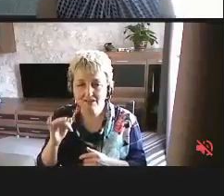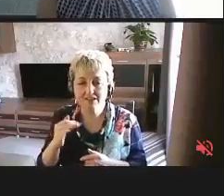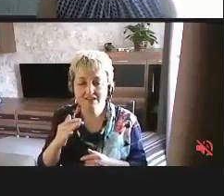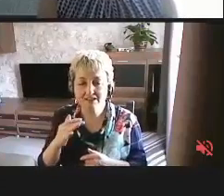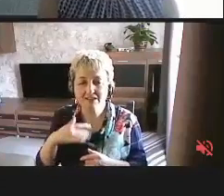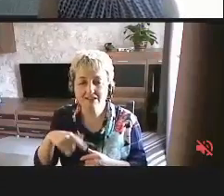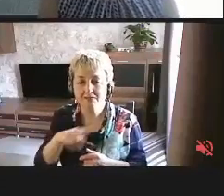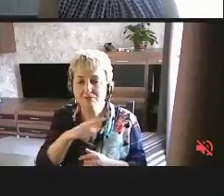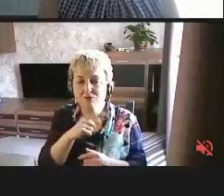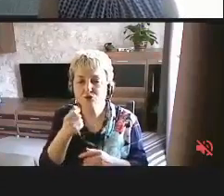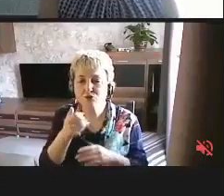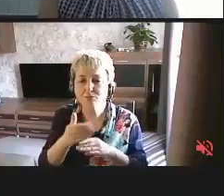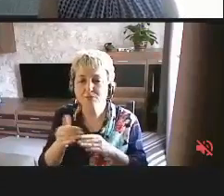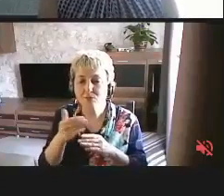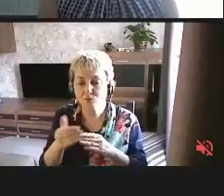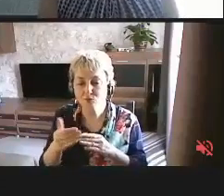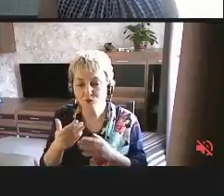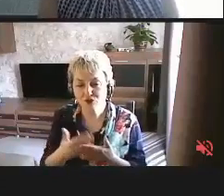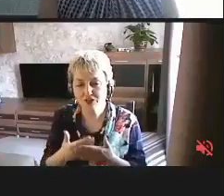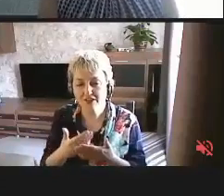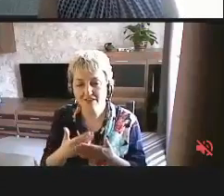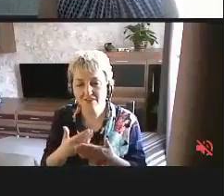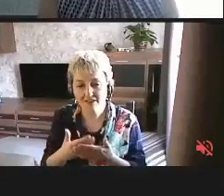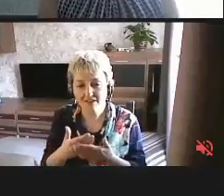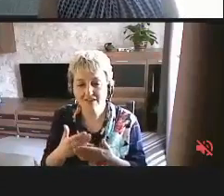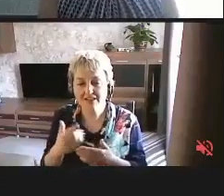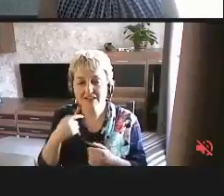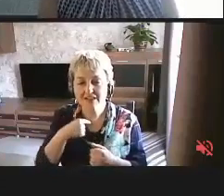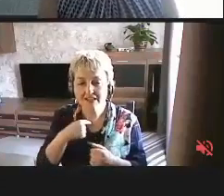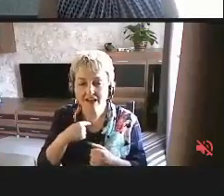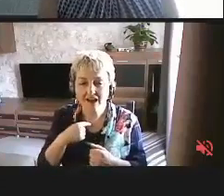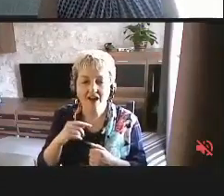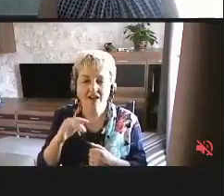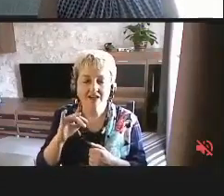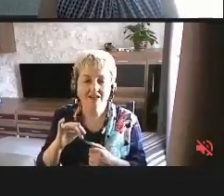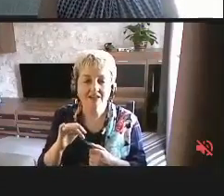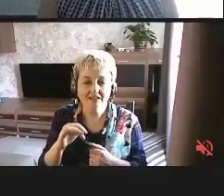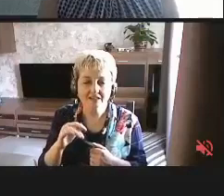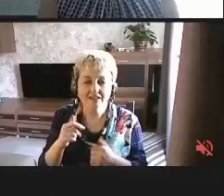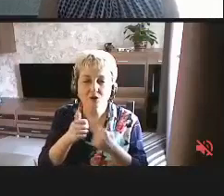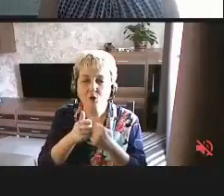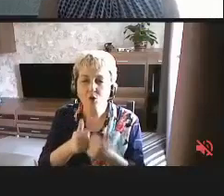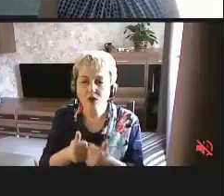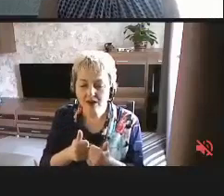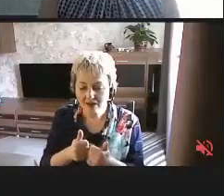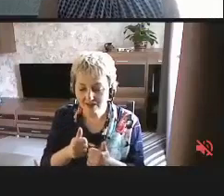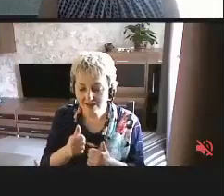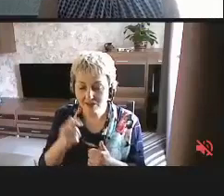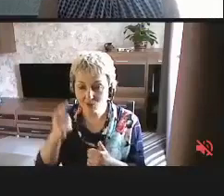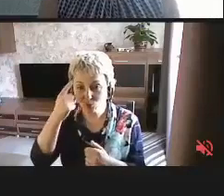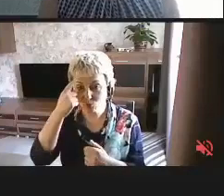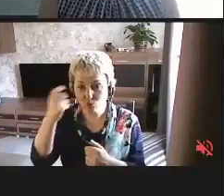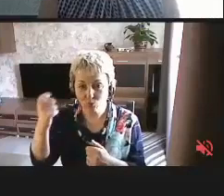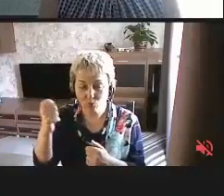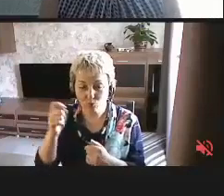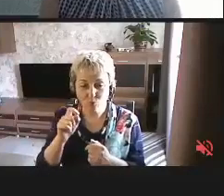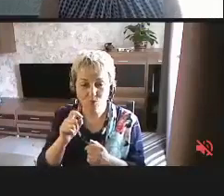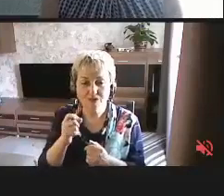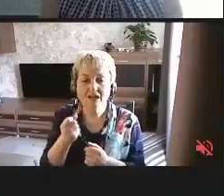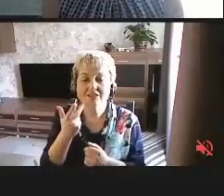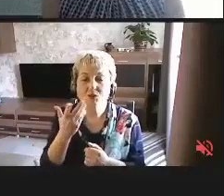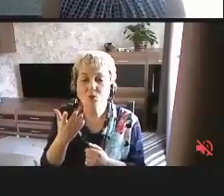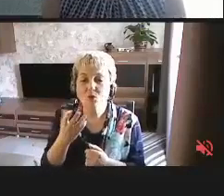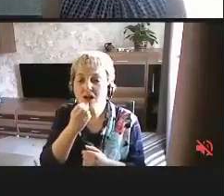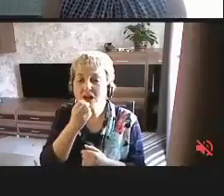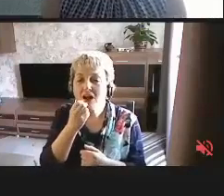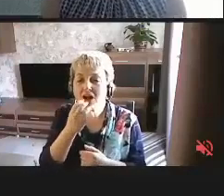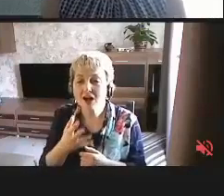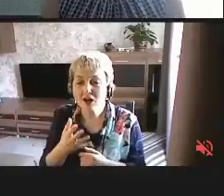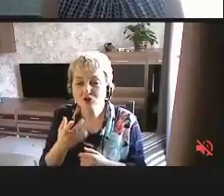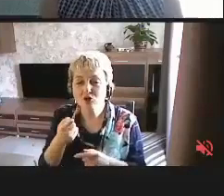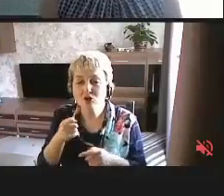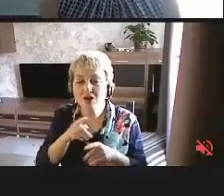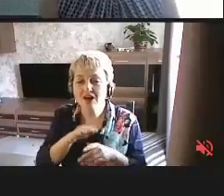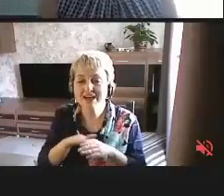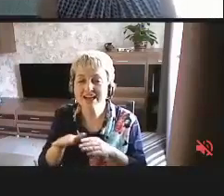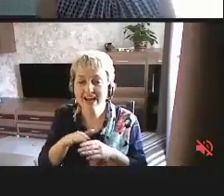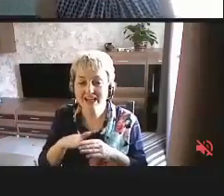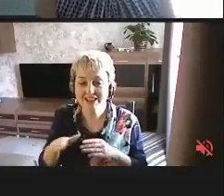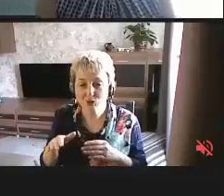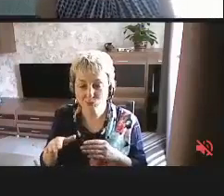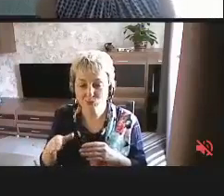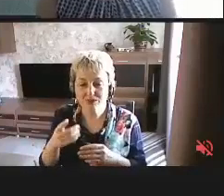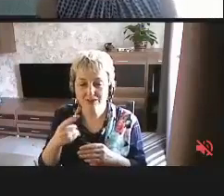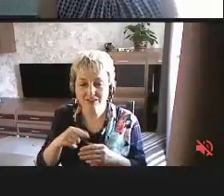чуть позже, наверное, и я, и коллеги упомянем, насколько хорошо реализуется,